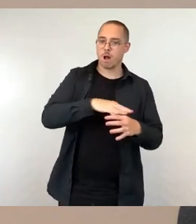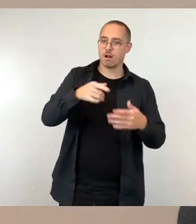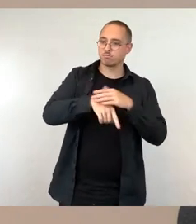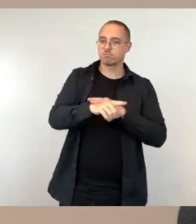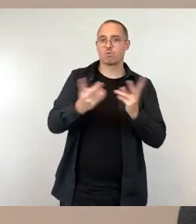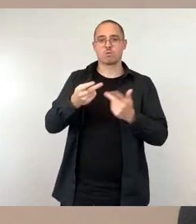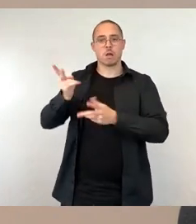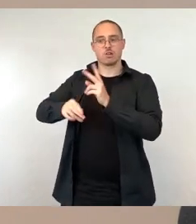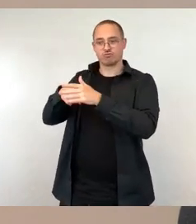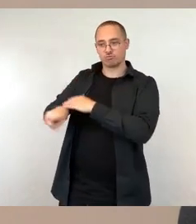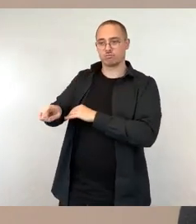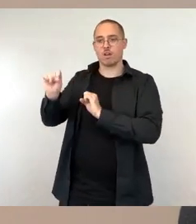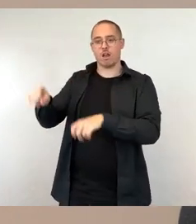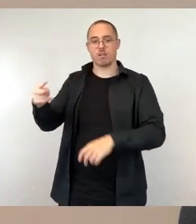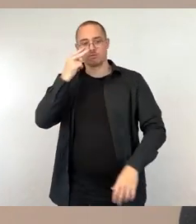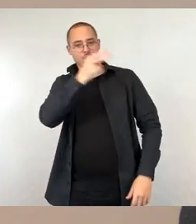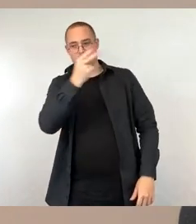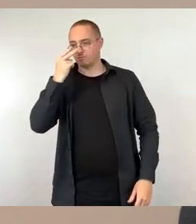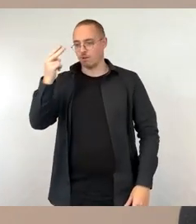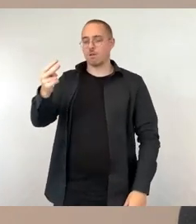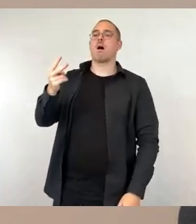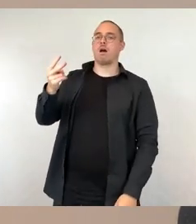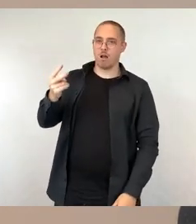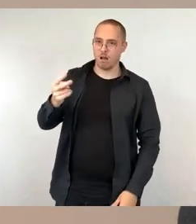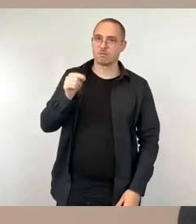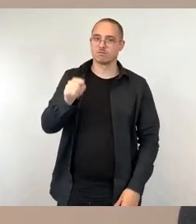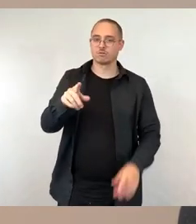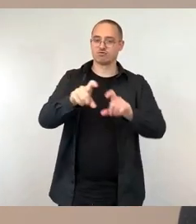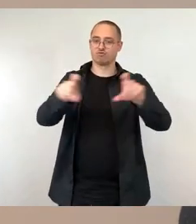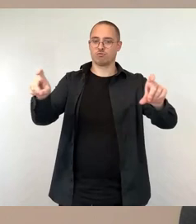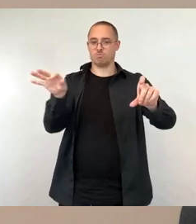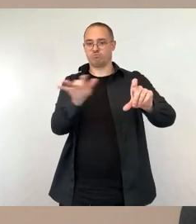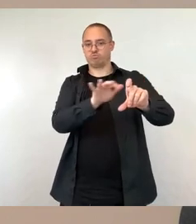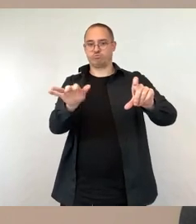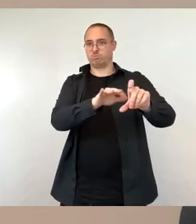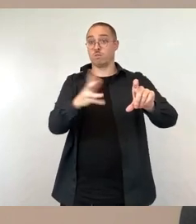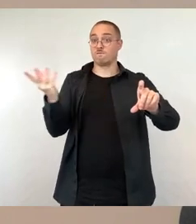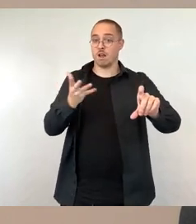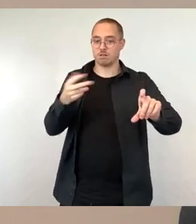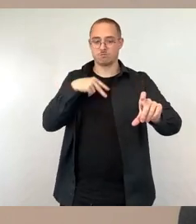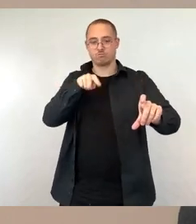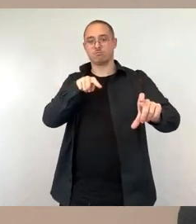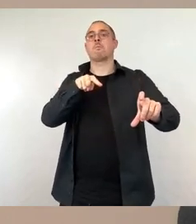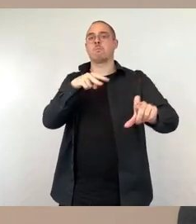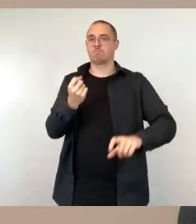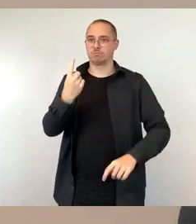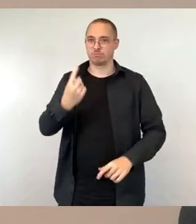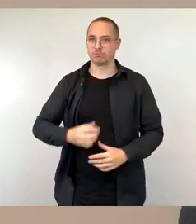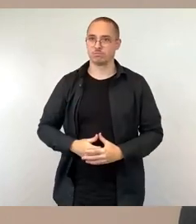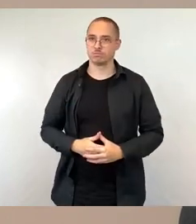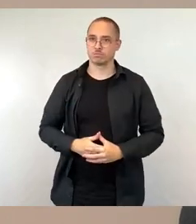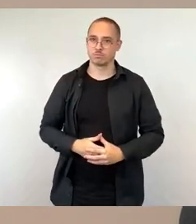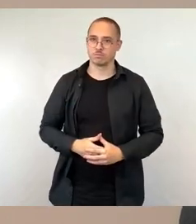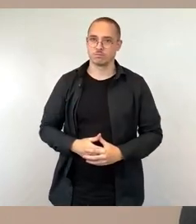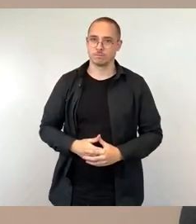Stele dann lesen können werden. An dem Beratungstermin am 12. Dezember 2023